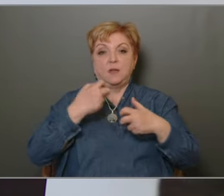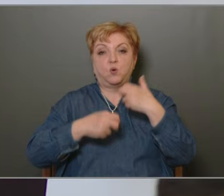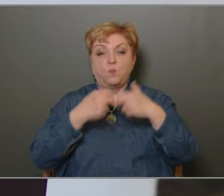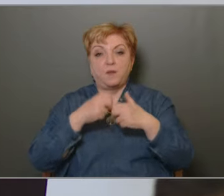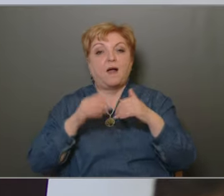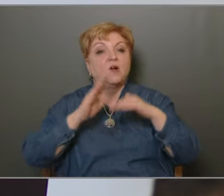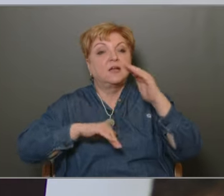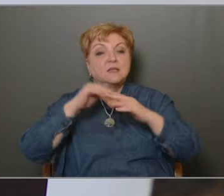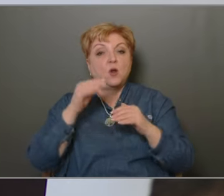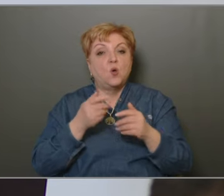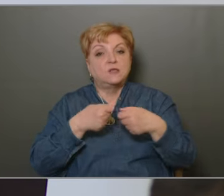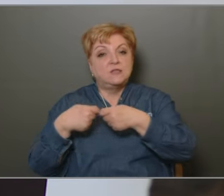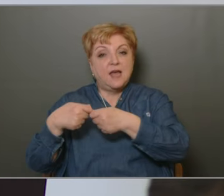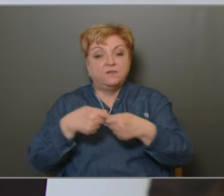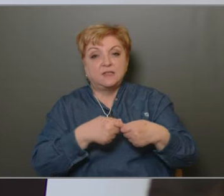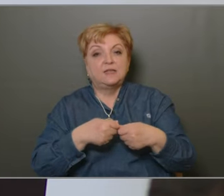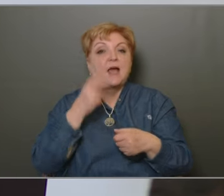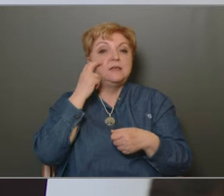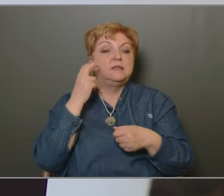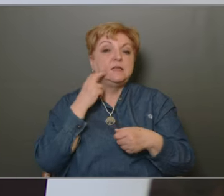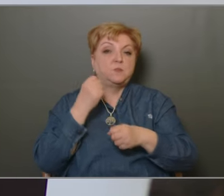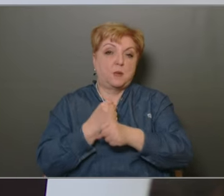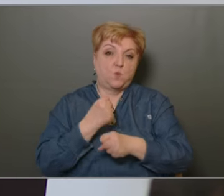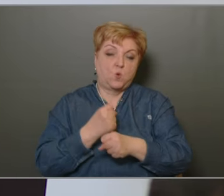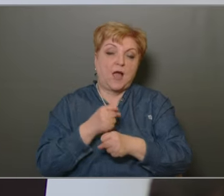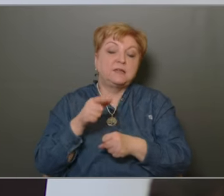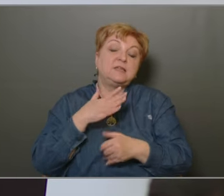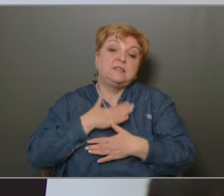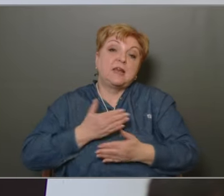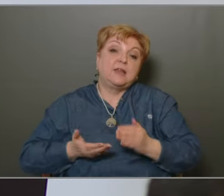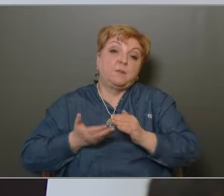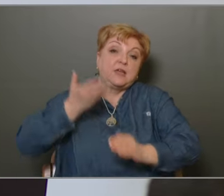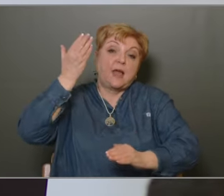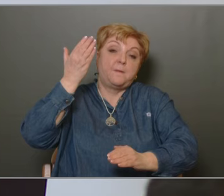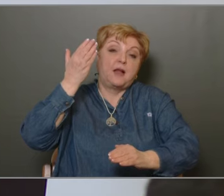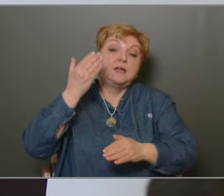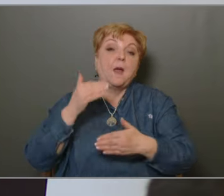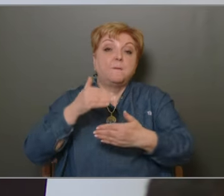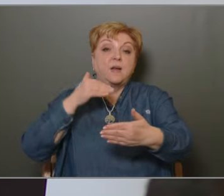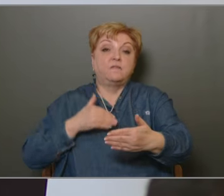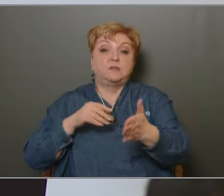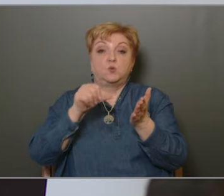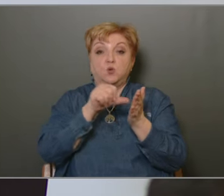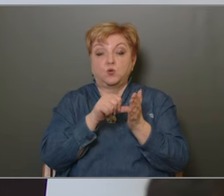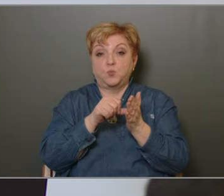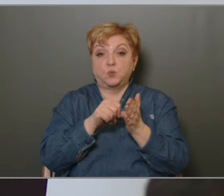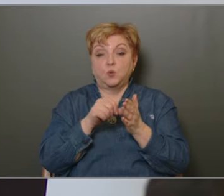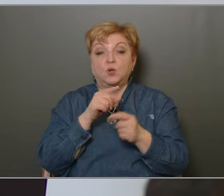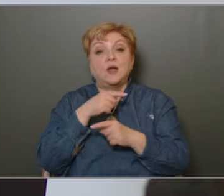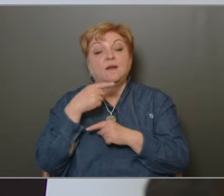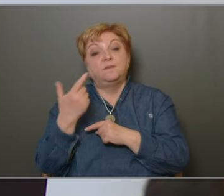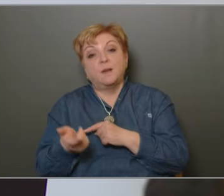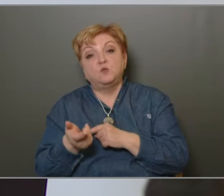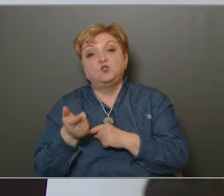problémákat kezelő szervezetek, intézmények munkáját. Itt szeretném kiemelni a prevenciós központot, ami nem csak a KEF